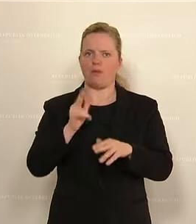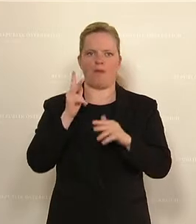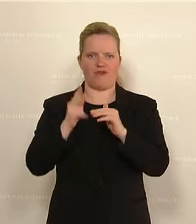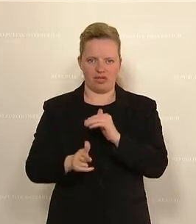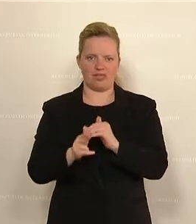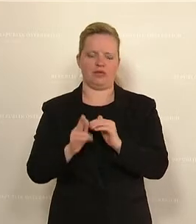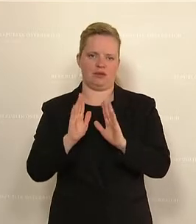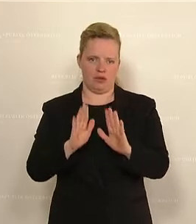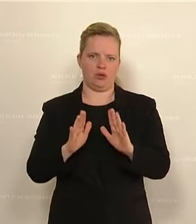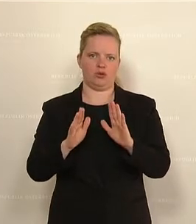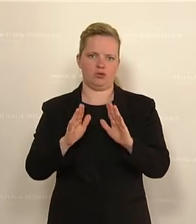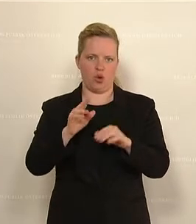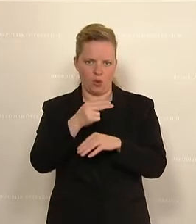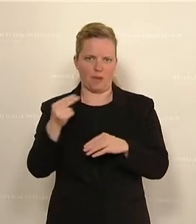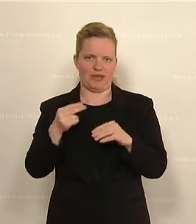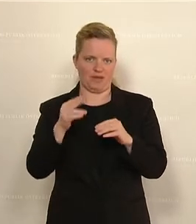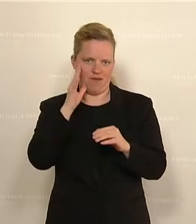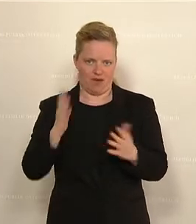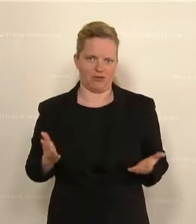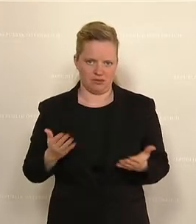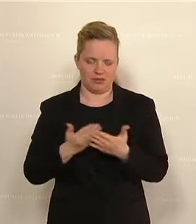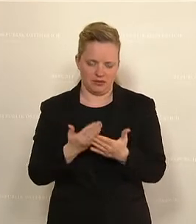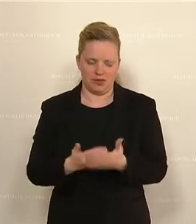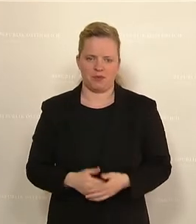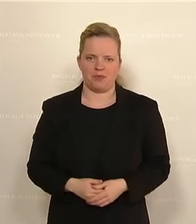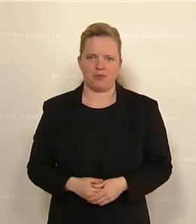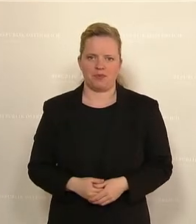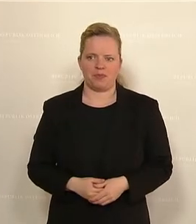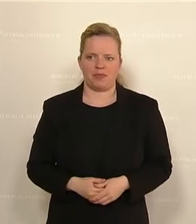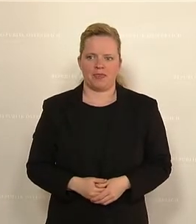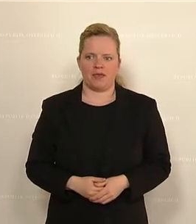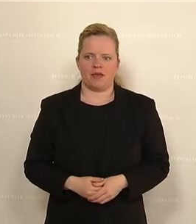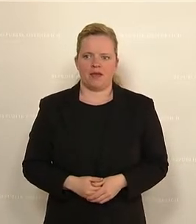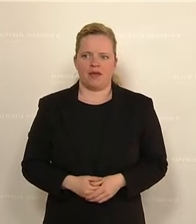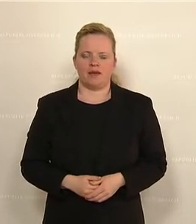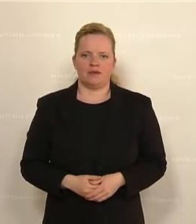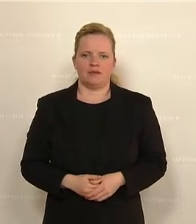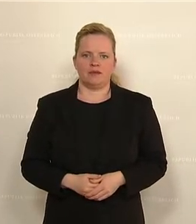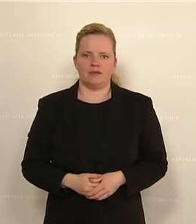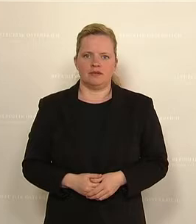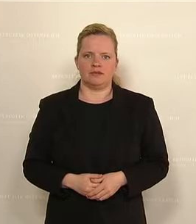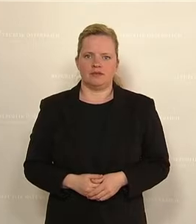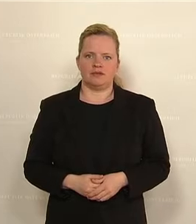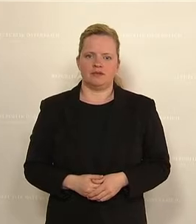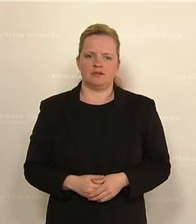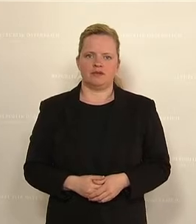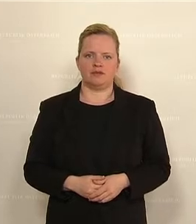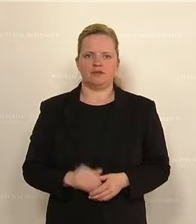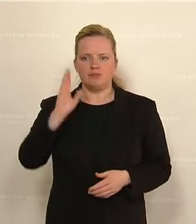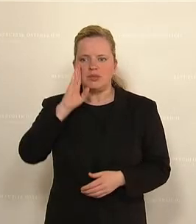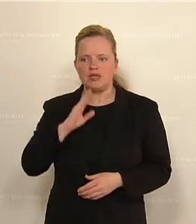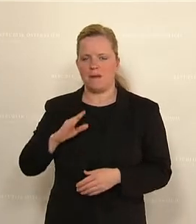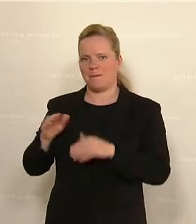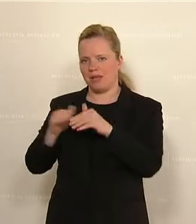wird. Ich würde mich wünschen, Frau Ministerin, dass Sie dem näher treten und vielleicht auch heute dazu Stellung nehmen können,